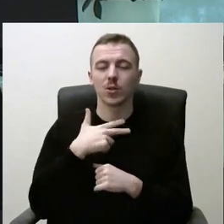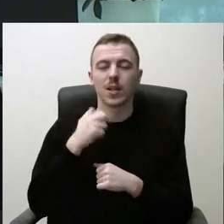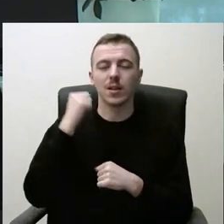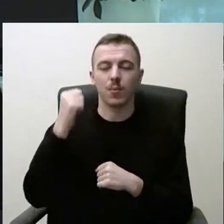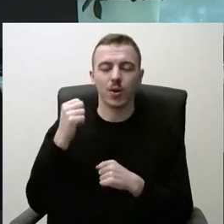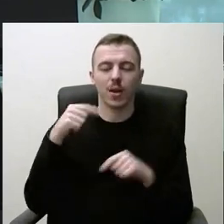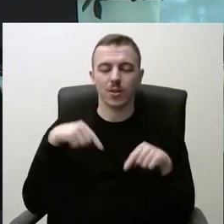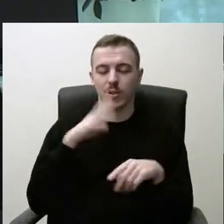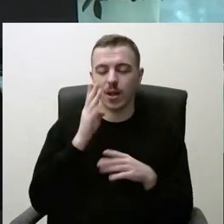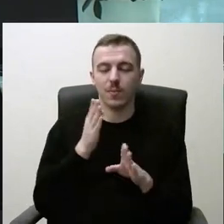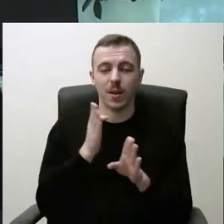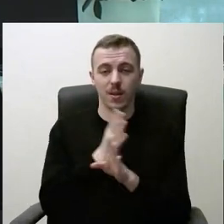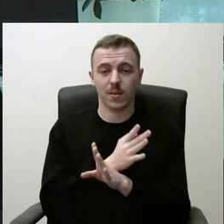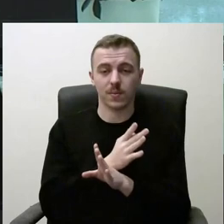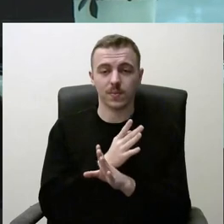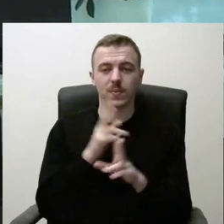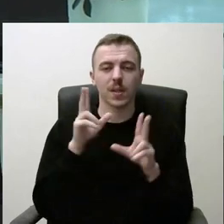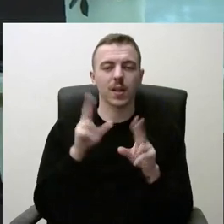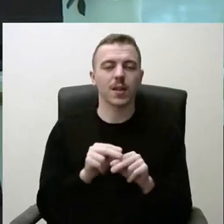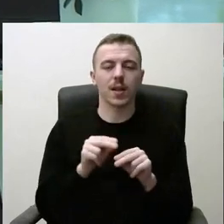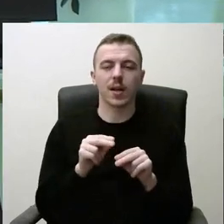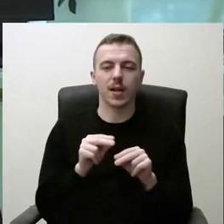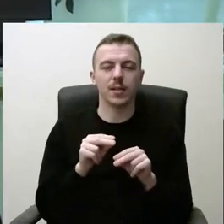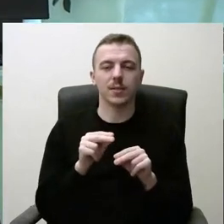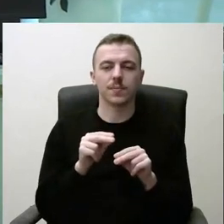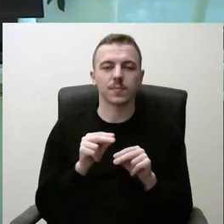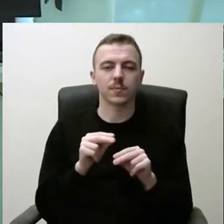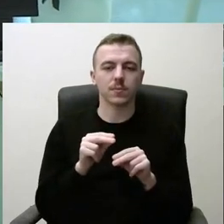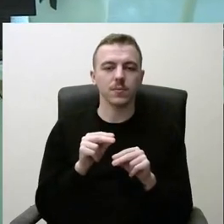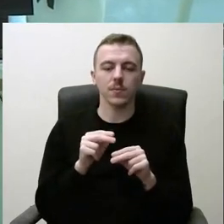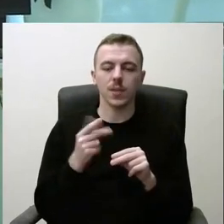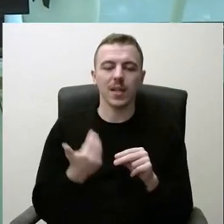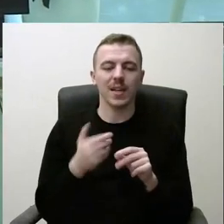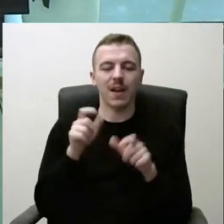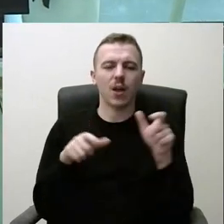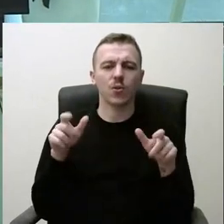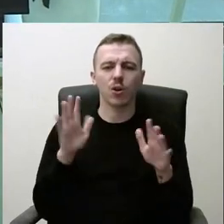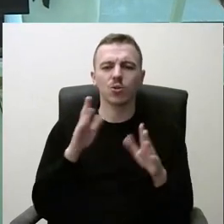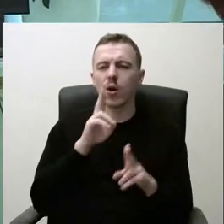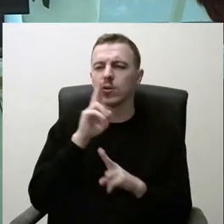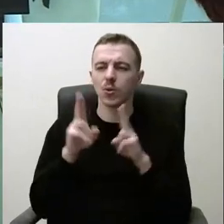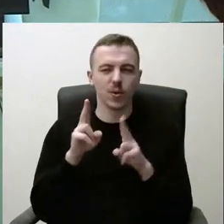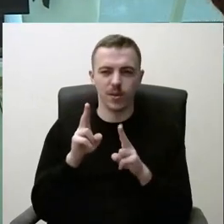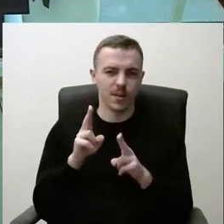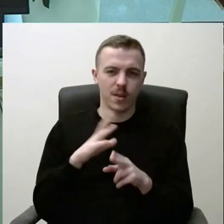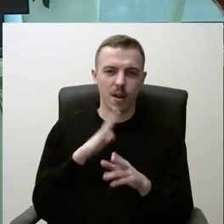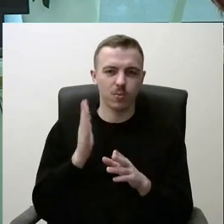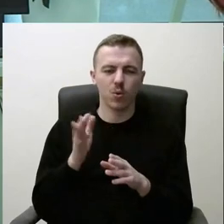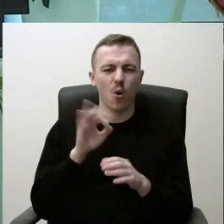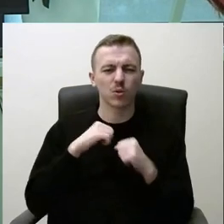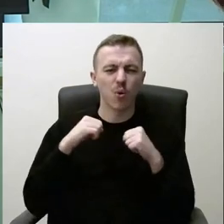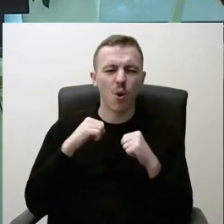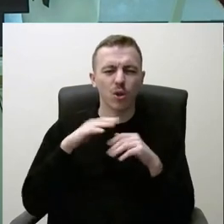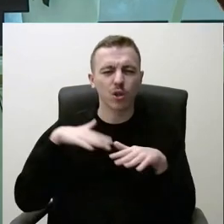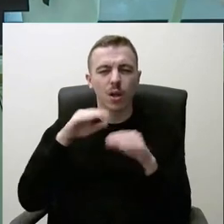kadenciją tikrai ne vienas neturėtų turėti gyventojų kažkokį tai nepasitenkino dėl sporto aikštynų, dėl